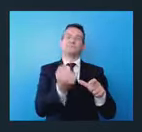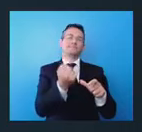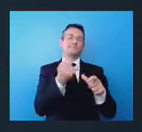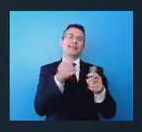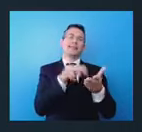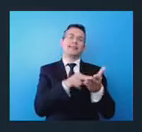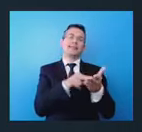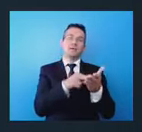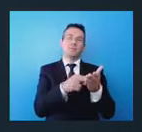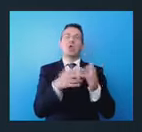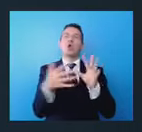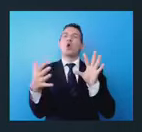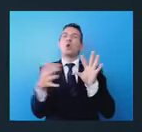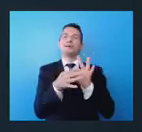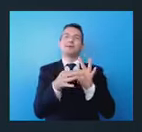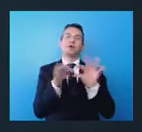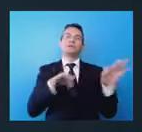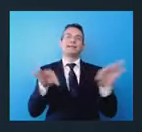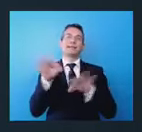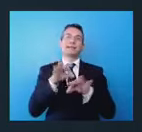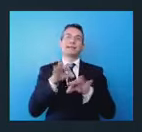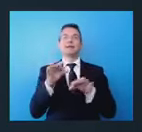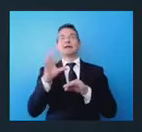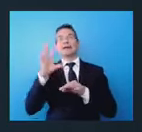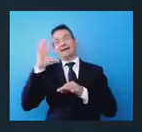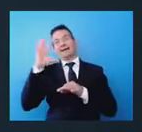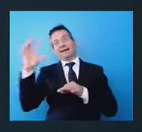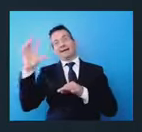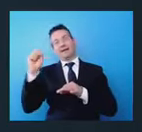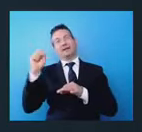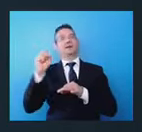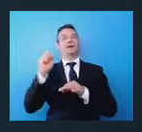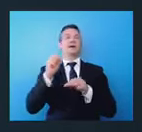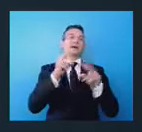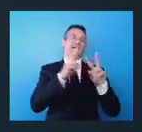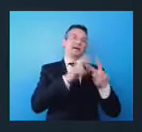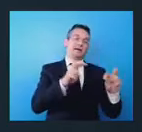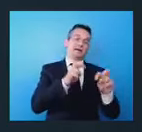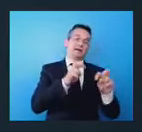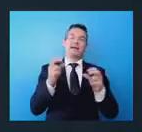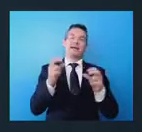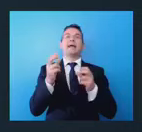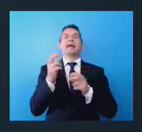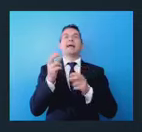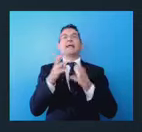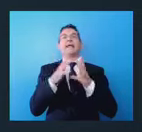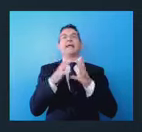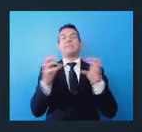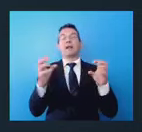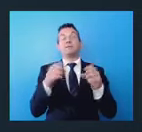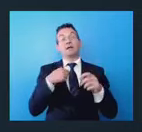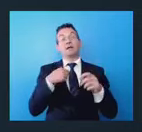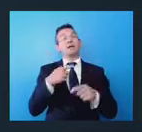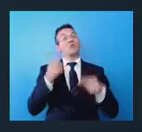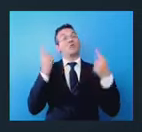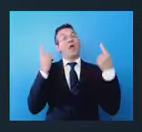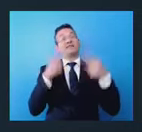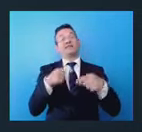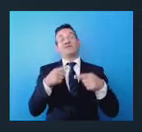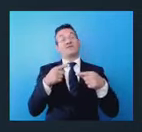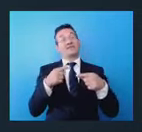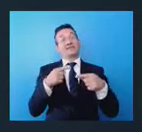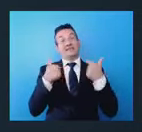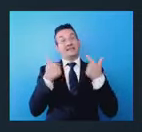tra mondo della ricerca e mondo dell'impresa e soprattutto lanciare una grande sfida che io penso sia una sfida fortemente